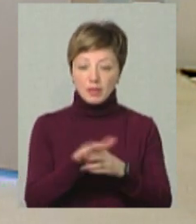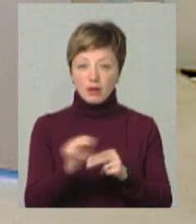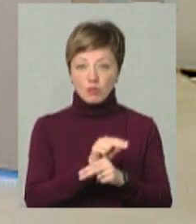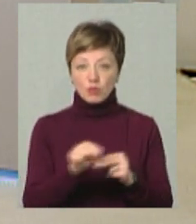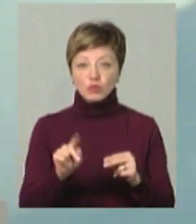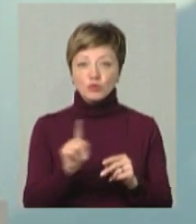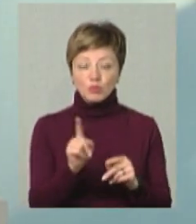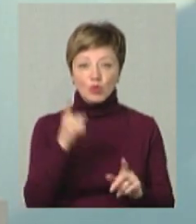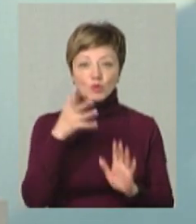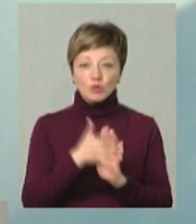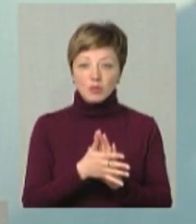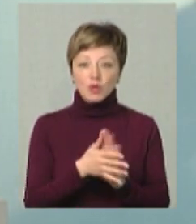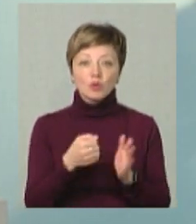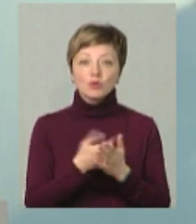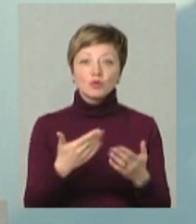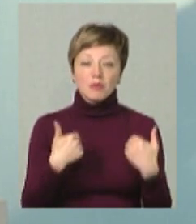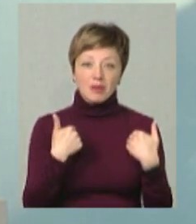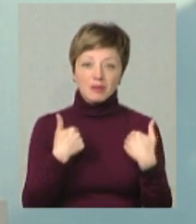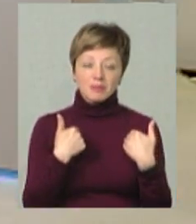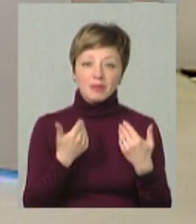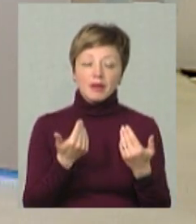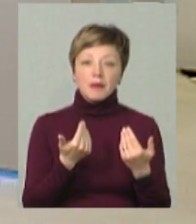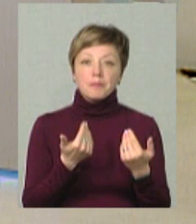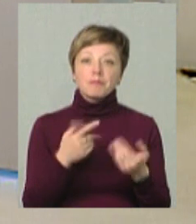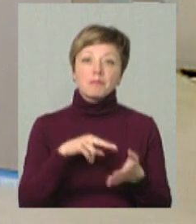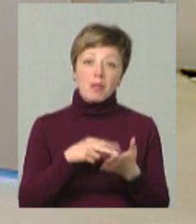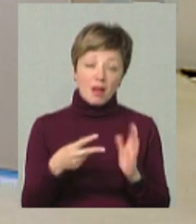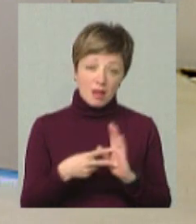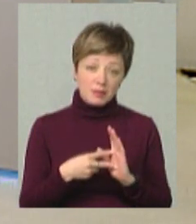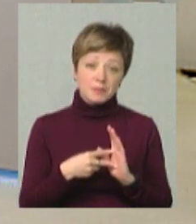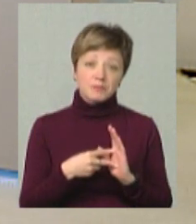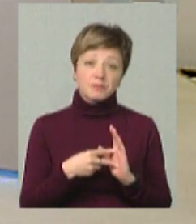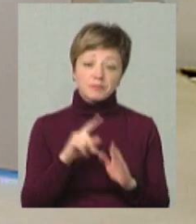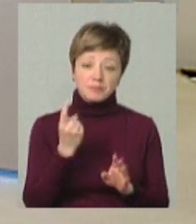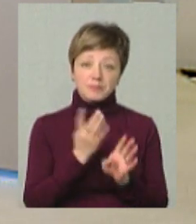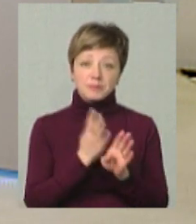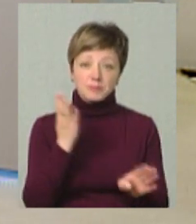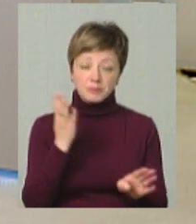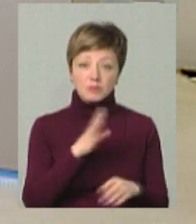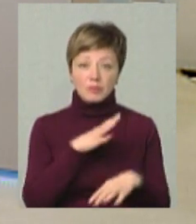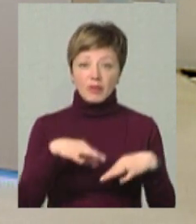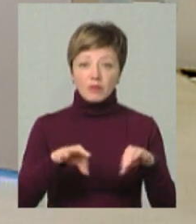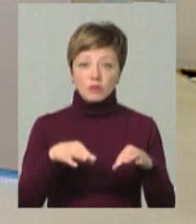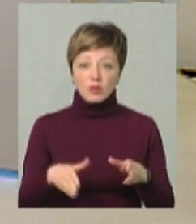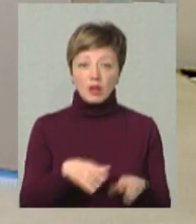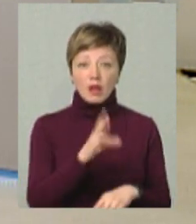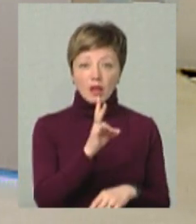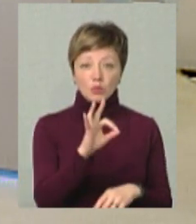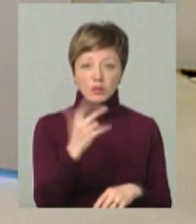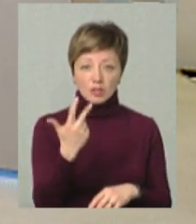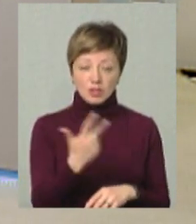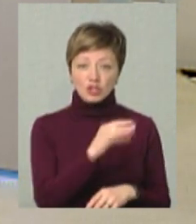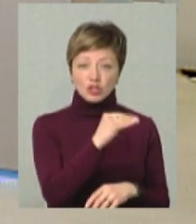ремонт доріг, для того, щоб розуміти, до чого ми… Ну, дивіться, плани зрозуміли, якби, в першу чергу це були автомобільні дороги Н03 Житомир